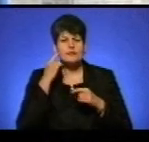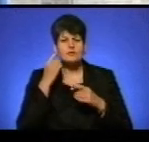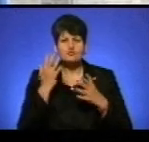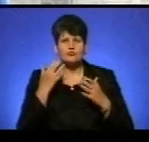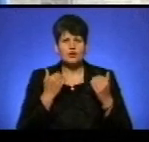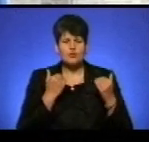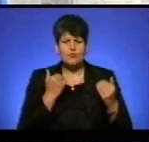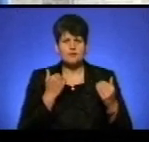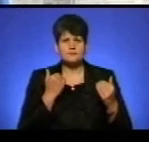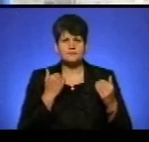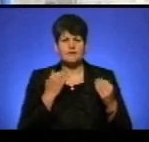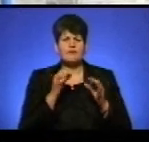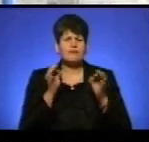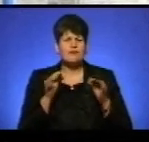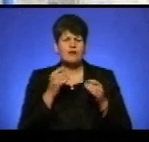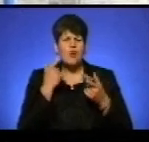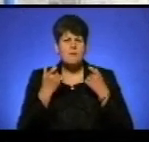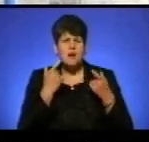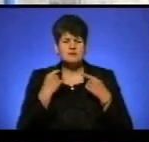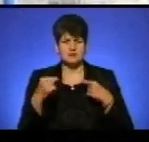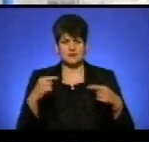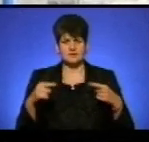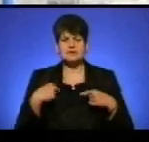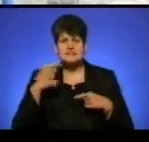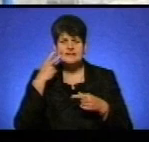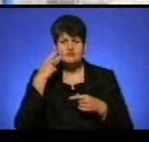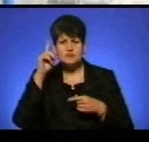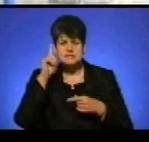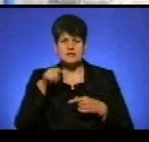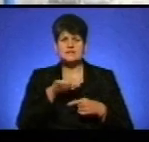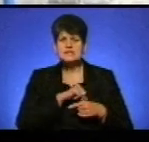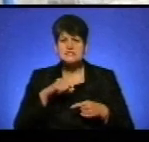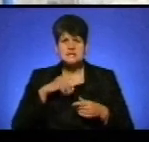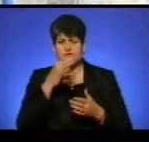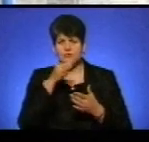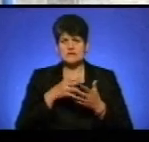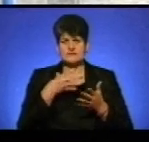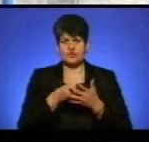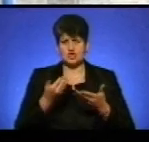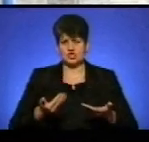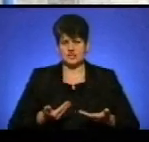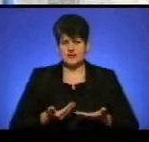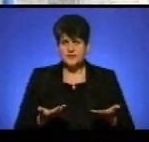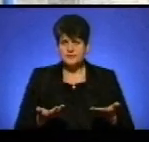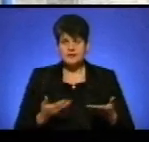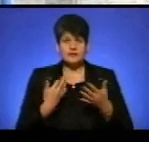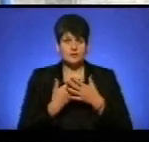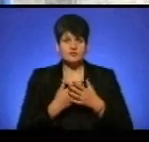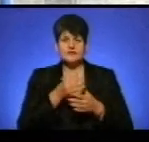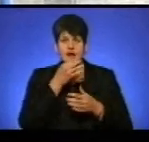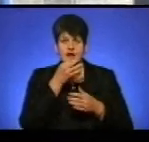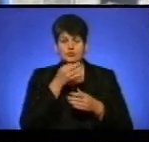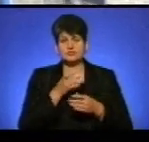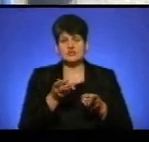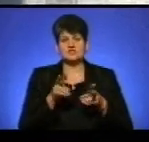ніяких образ на інших. Він завжди знав, що він сам відповідає за своє життя. Мабуть, те, що він рано опинився